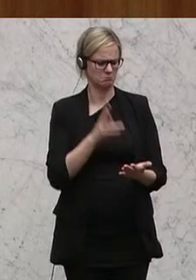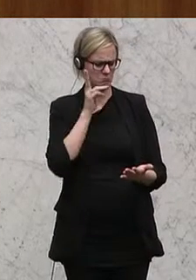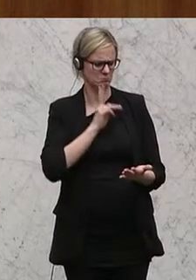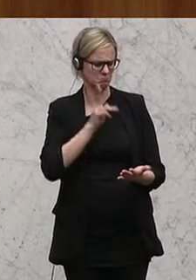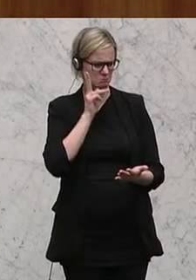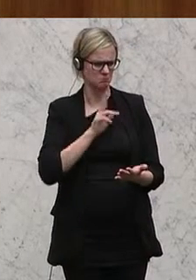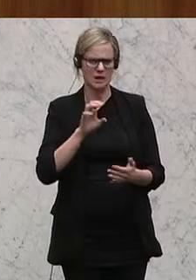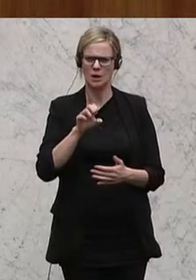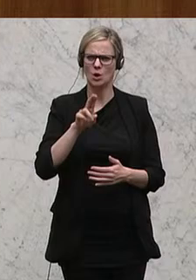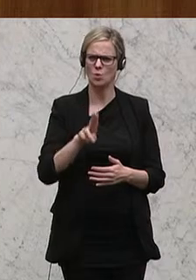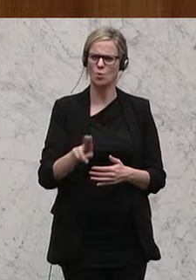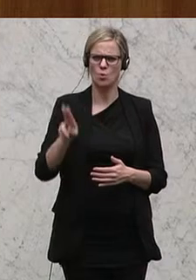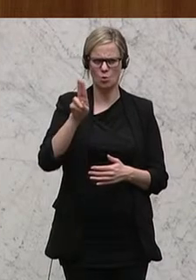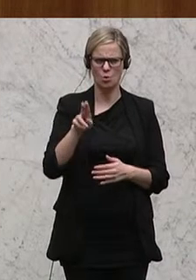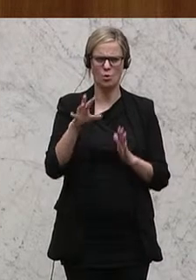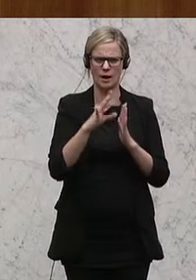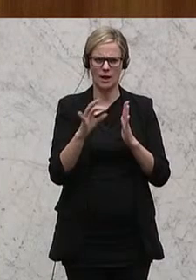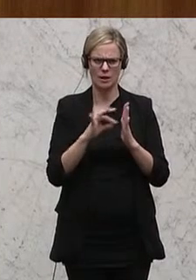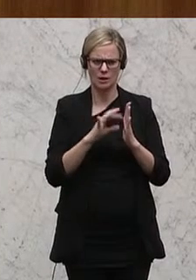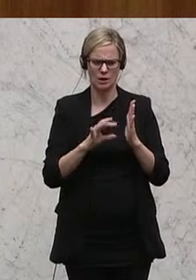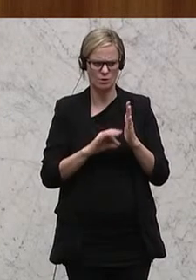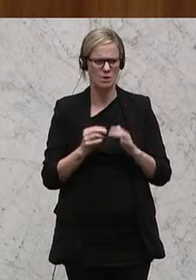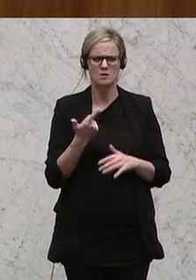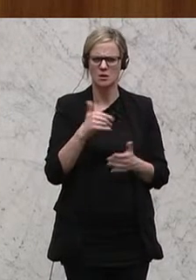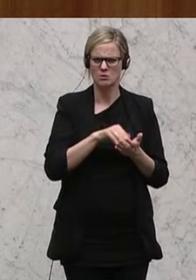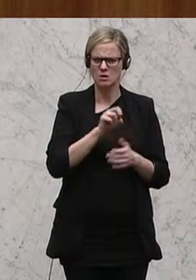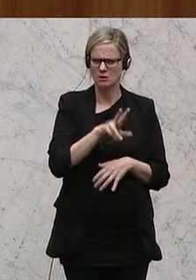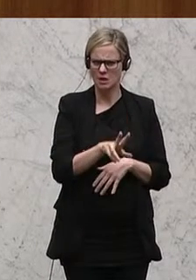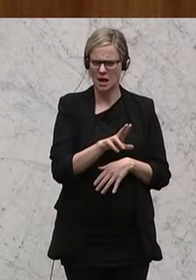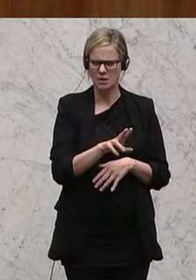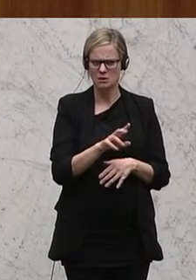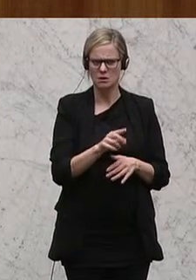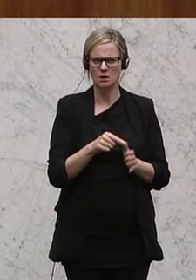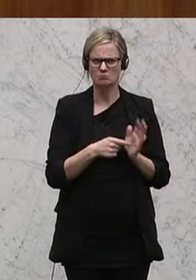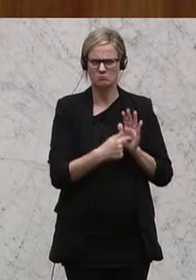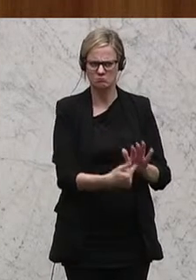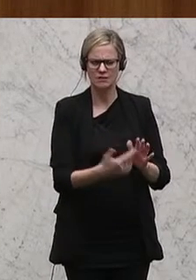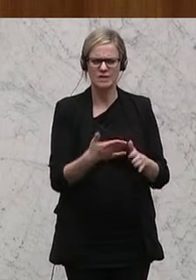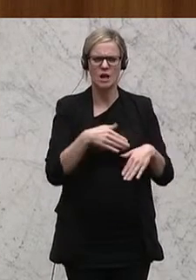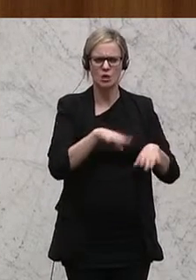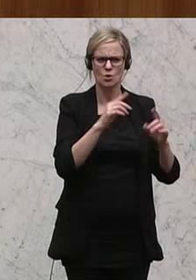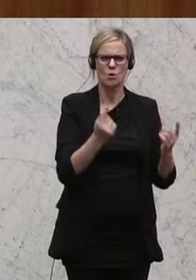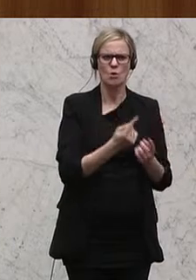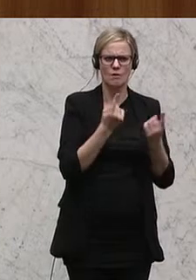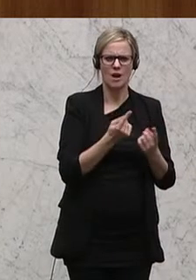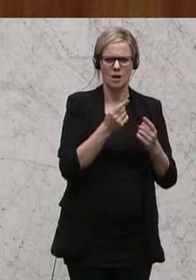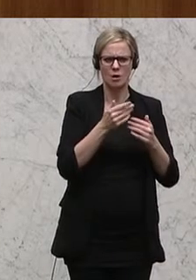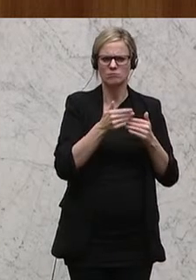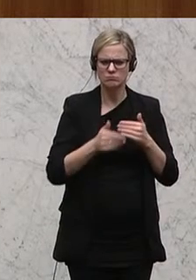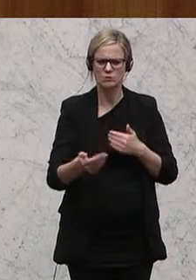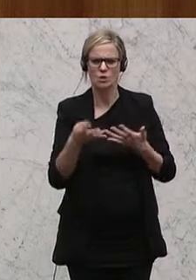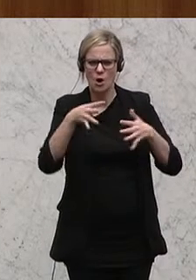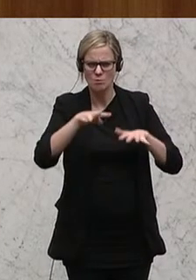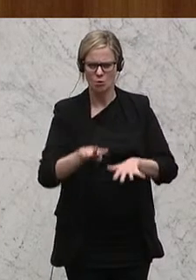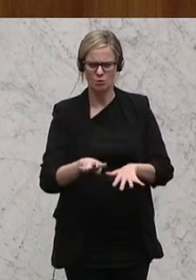der EU-Richtlinie 33 aus 2013 verwiesen, wonach Asylwerber innerhalb von neun Monaten